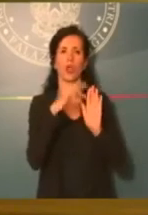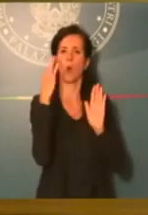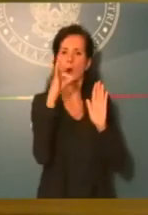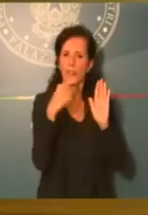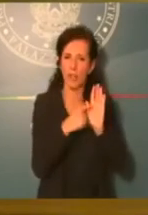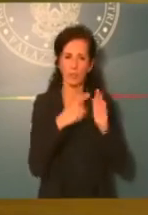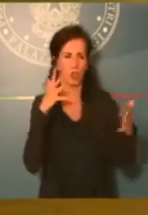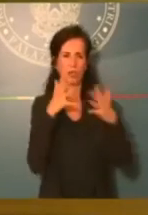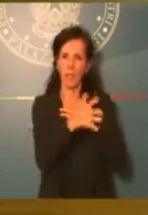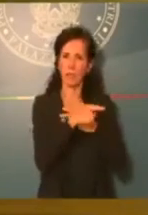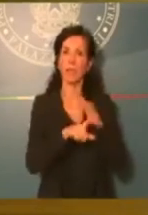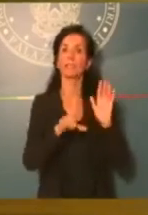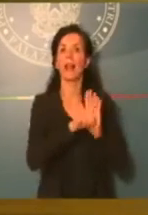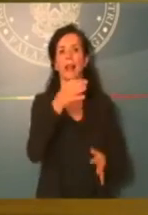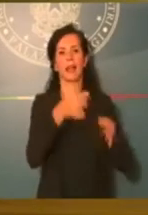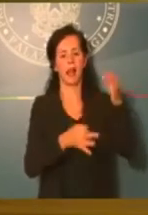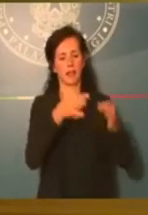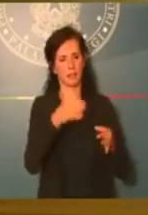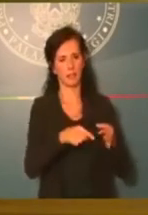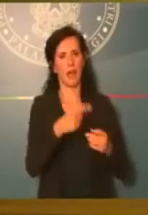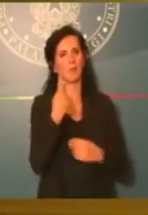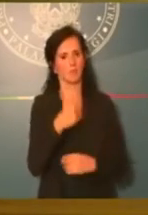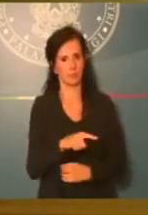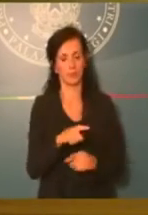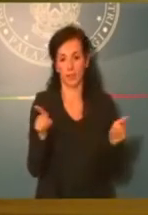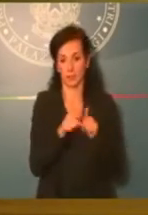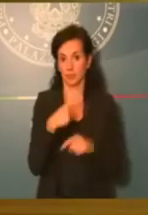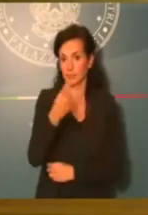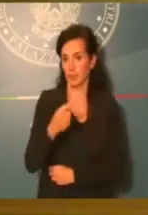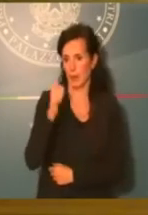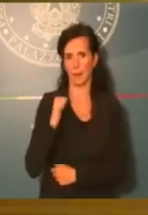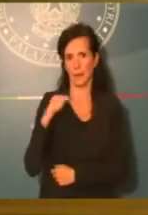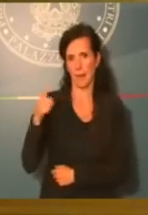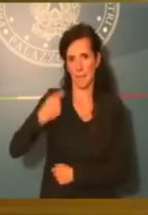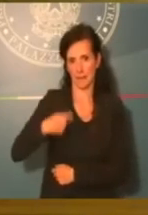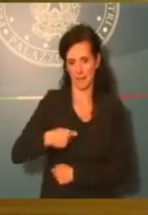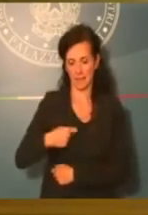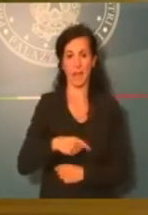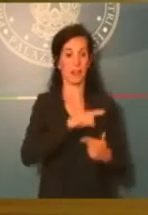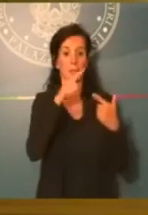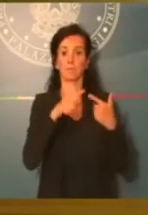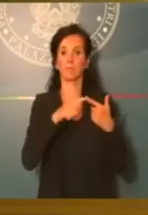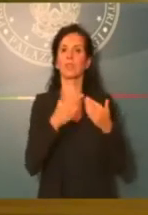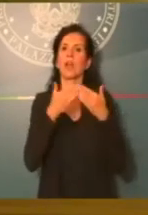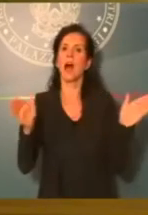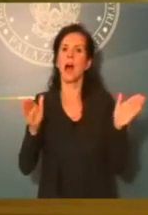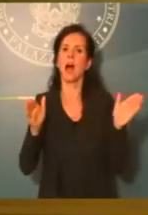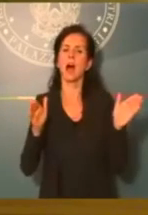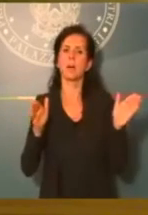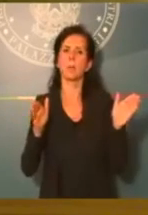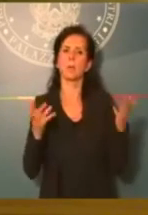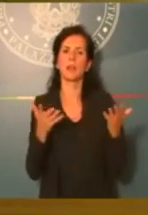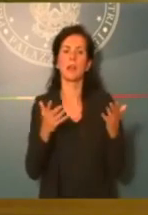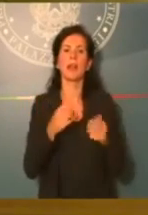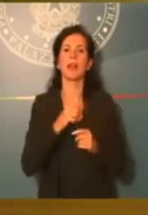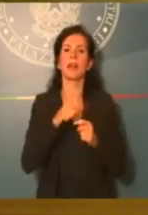trasparenza e la legalità, come prima diceva anche il Presidente, l'apertura di una finestra di deroghe per chi è pronto,